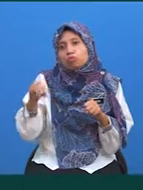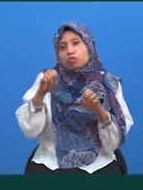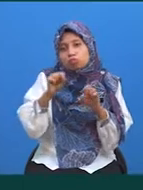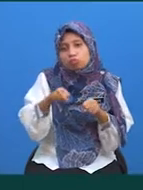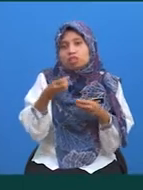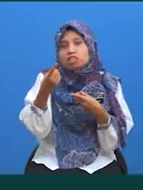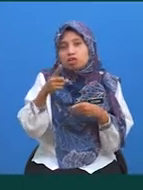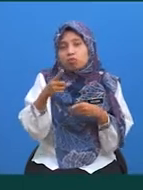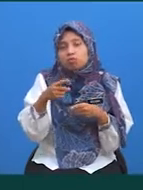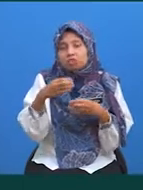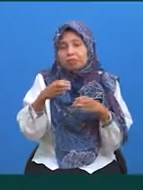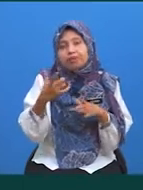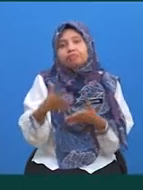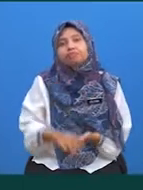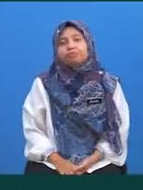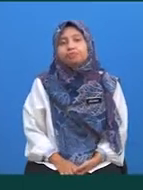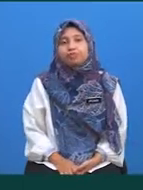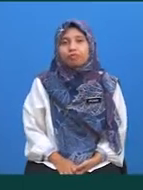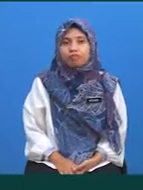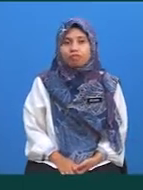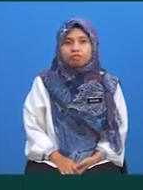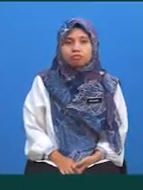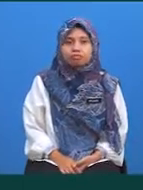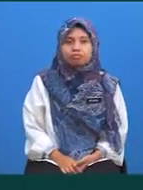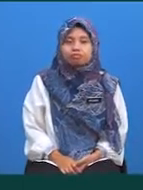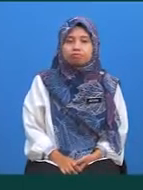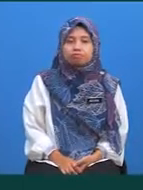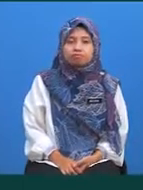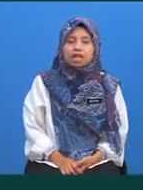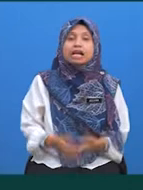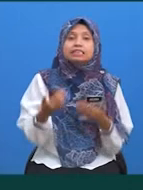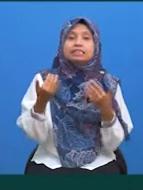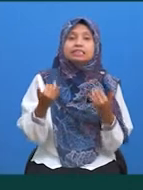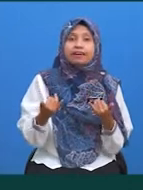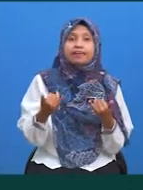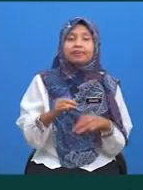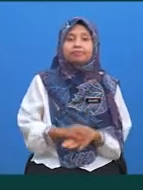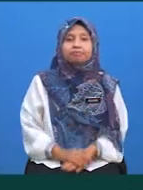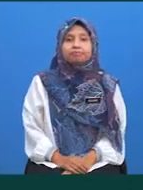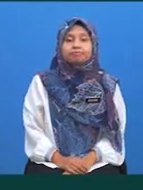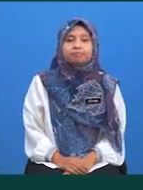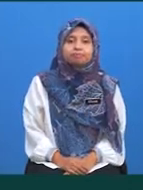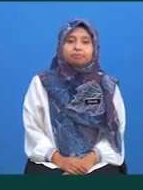soalan ini sepatas mungkin Baiklah, masa anda bermula sekarang